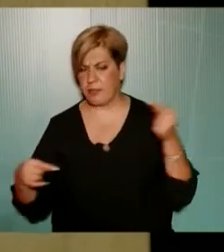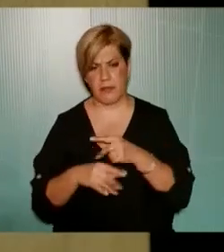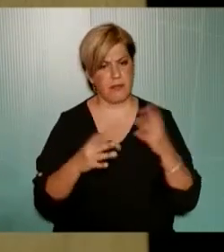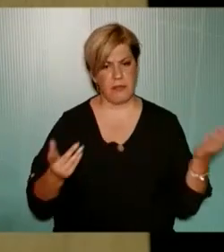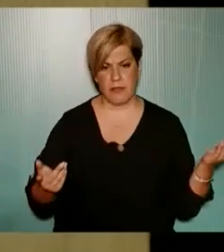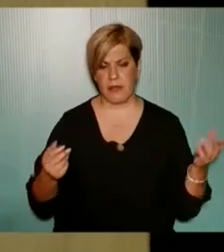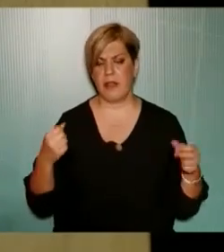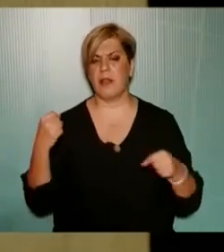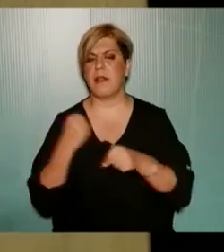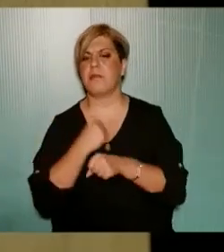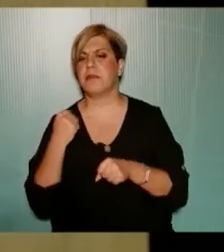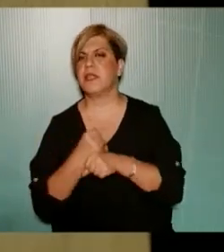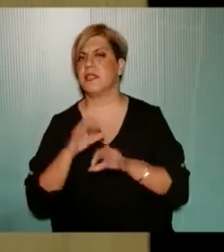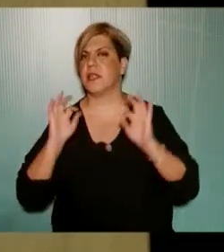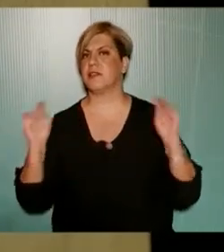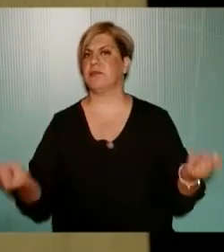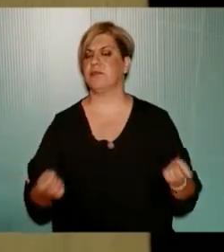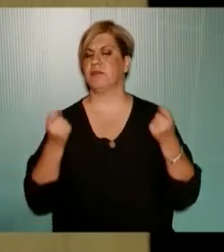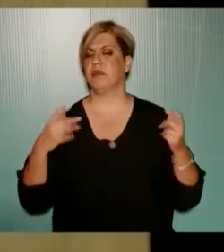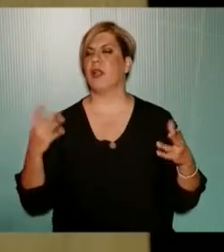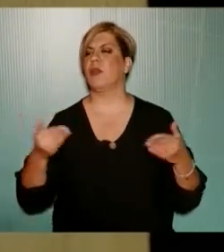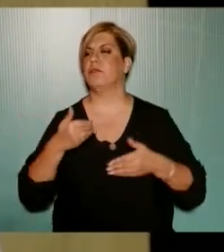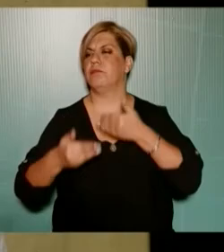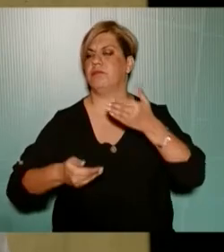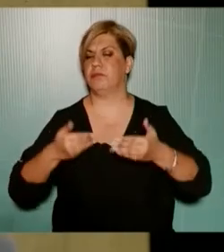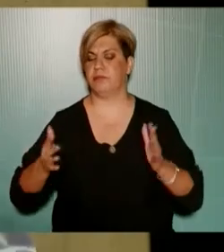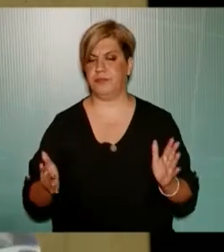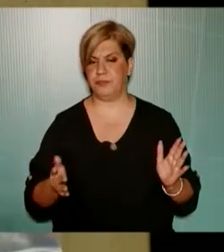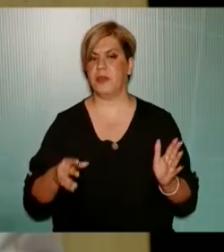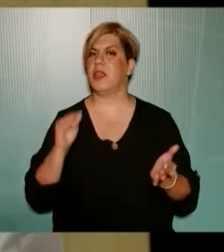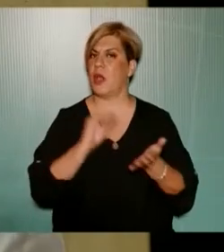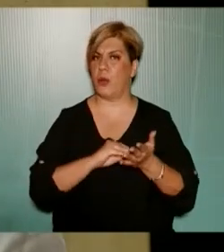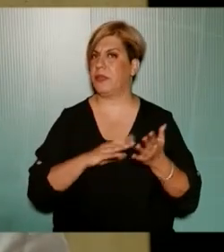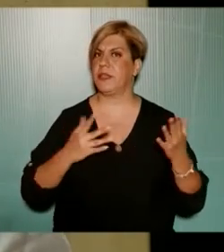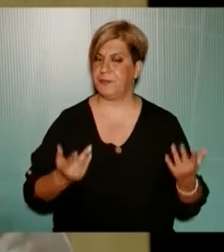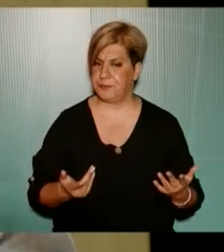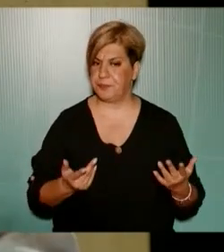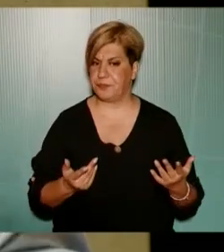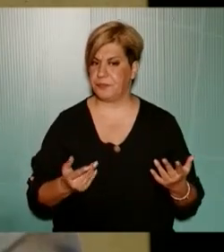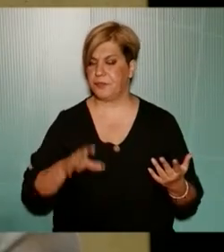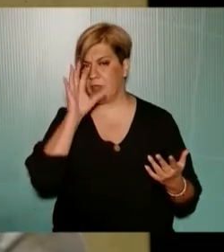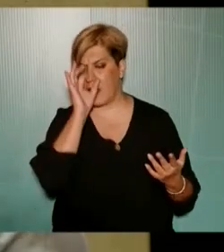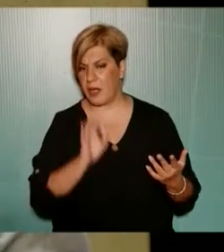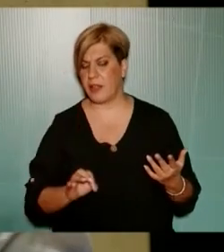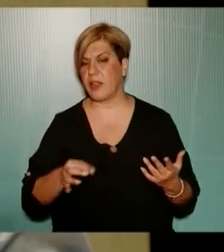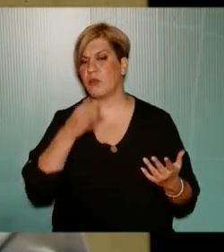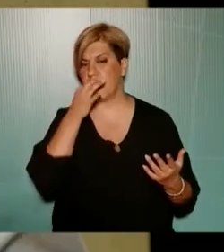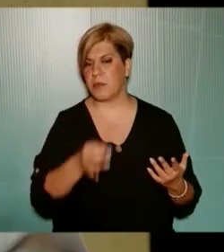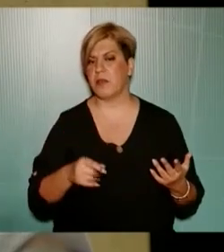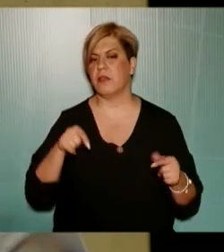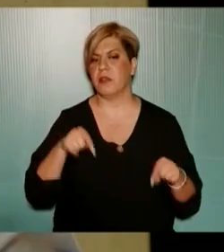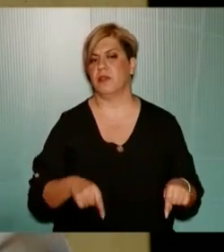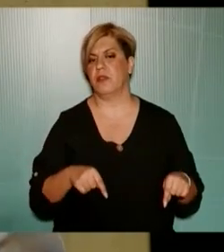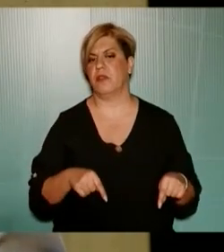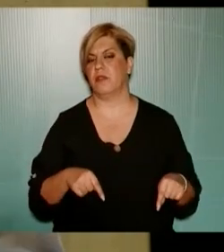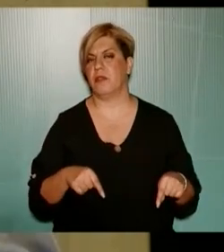είναι business as usual να γίνονται τα πράγματα και επίσης η αλήθεια το έχουμε ξαναπεί εδώ πέρα από αυτό